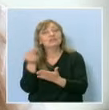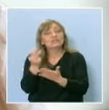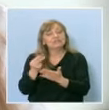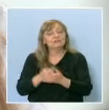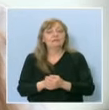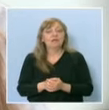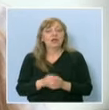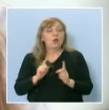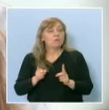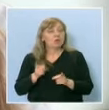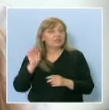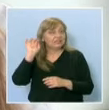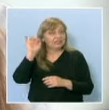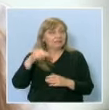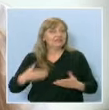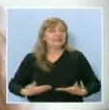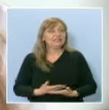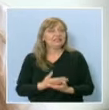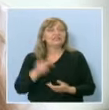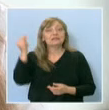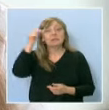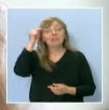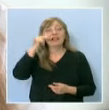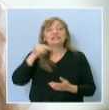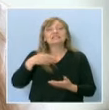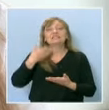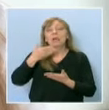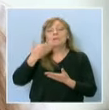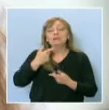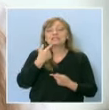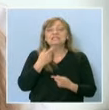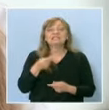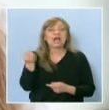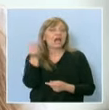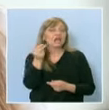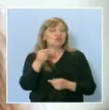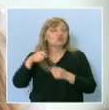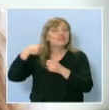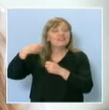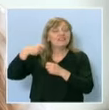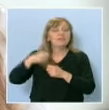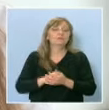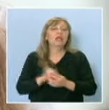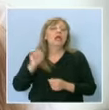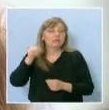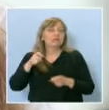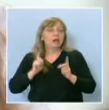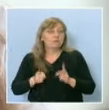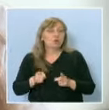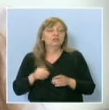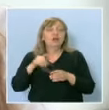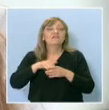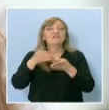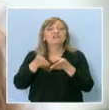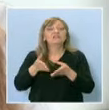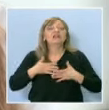Могат ли да бъдат интересни, да кажем, българските приказки за анимационни филми? Да, могат, защото в много от тях има